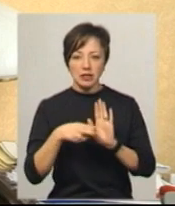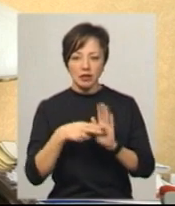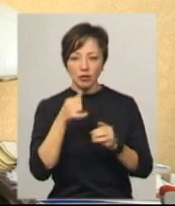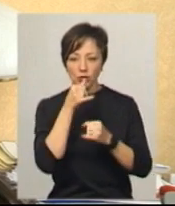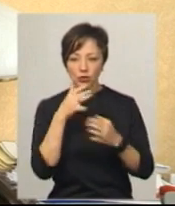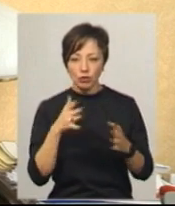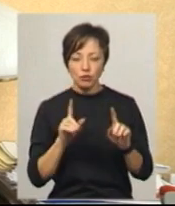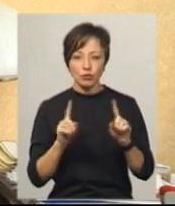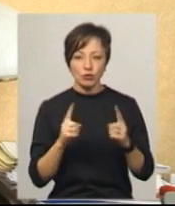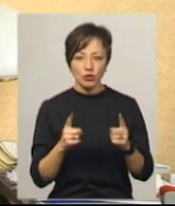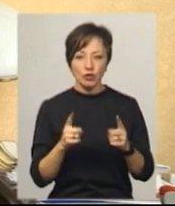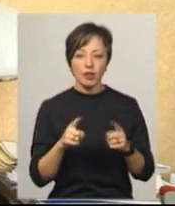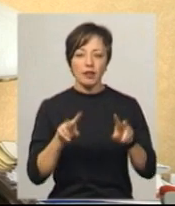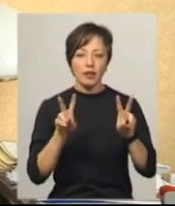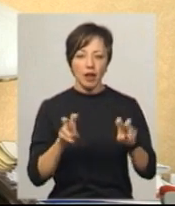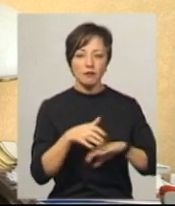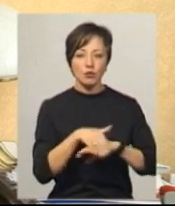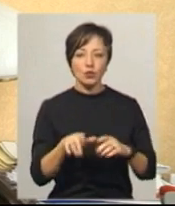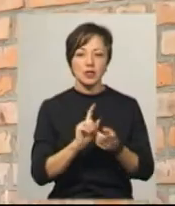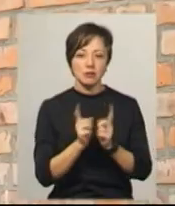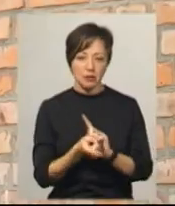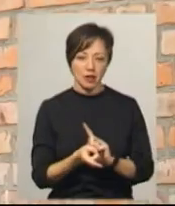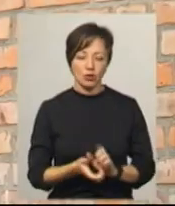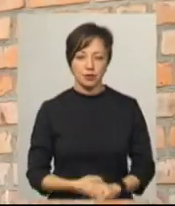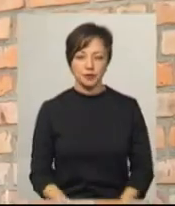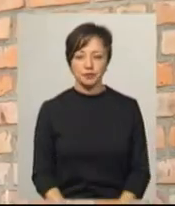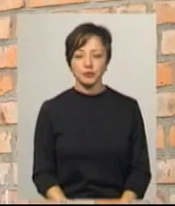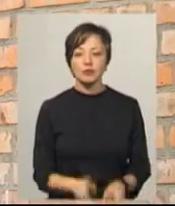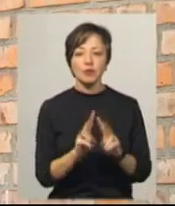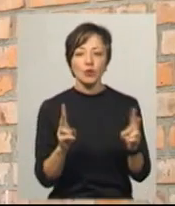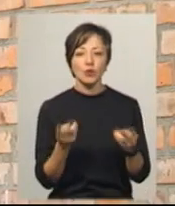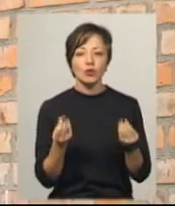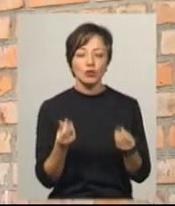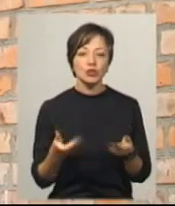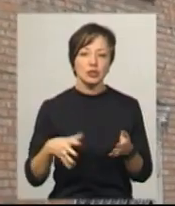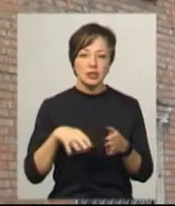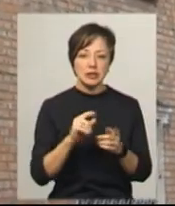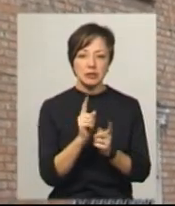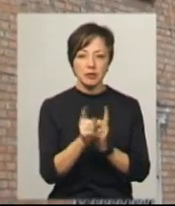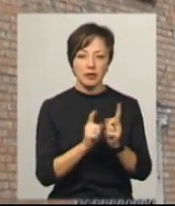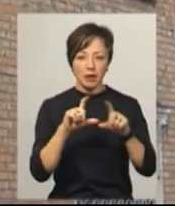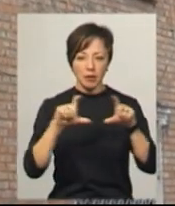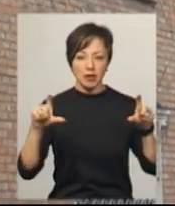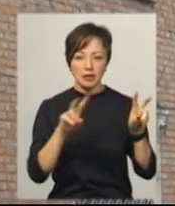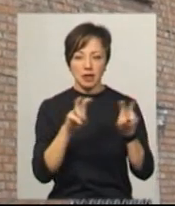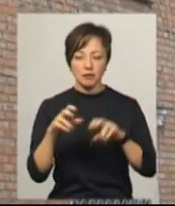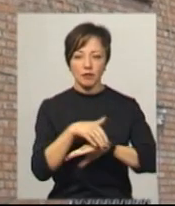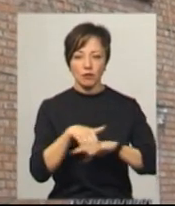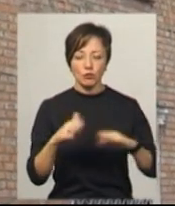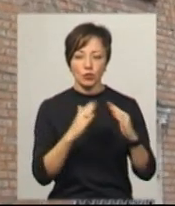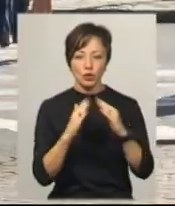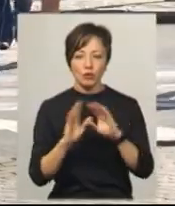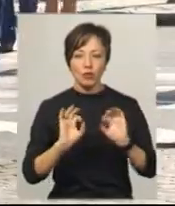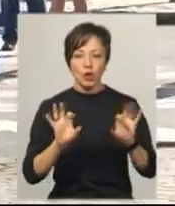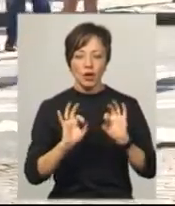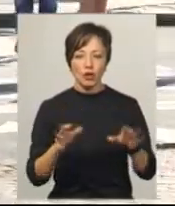можемо, тому що назву вулиці змінено. Хто і за чиї кошти має змінювати таблички з назвами вулиць на будинках, пояснює